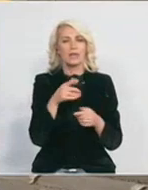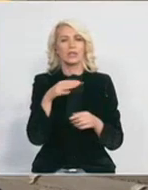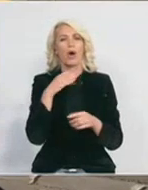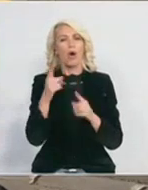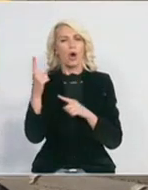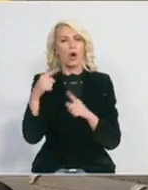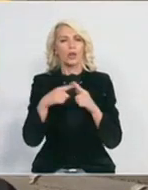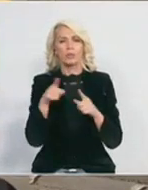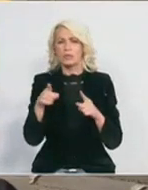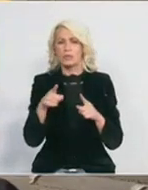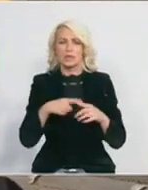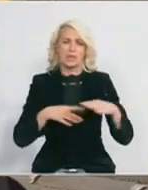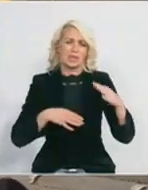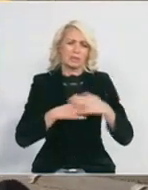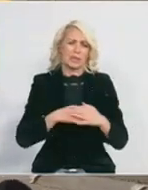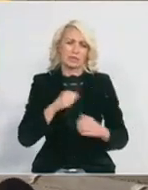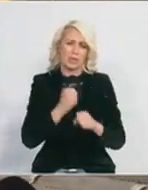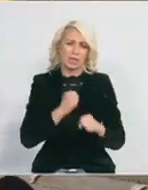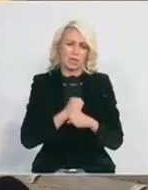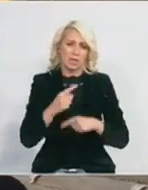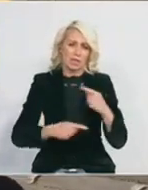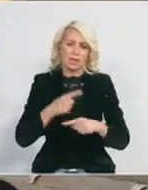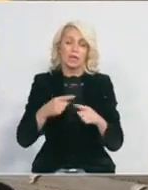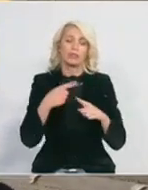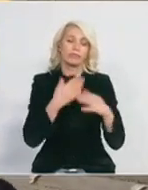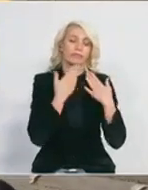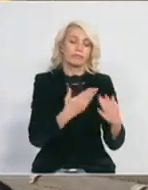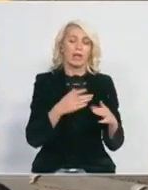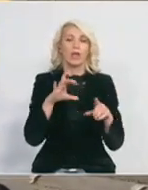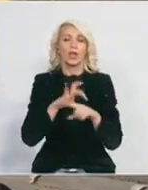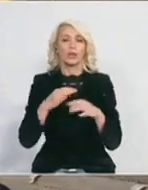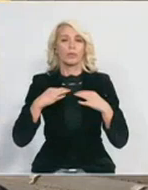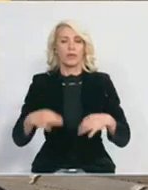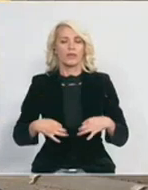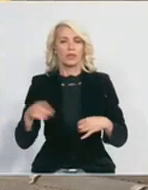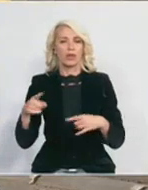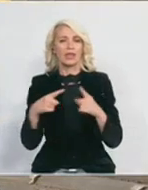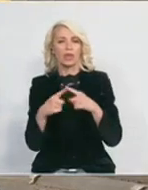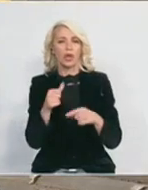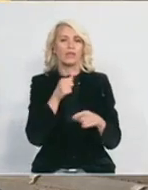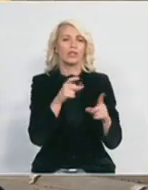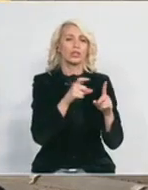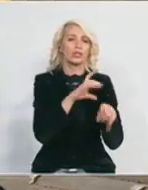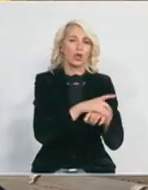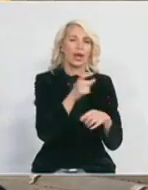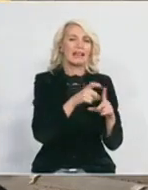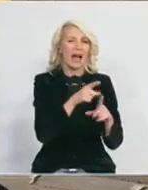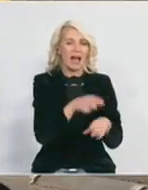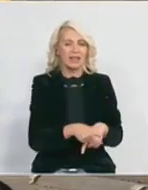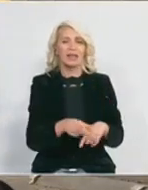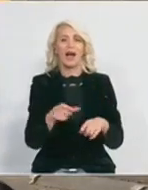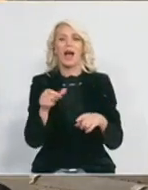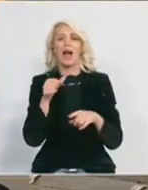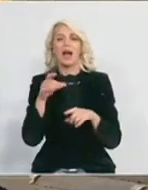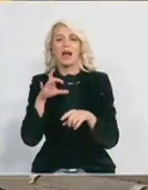Rade svi na maksimumu. I zahvaljujem se profesoru Tijodorovića, doktorke Dariji i profesoru Koraću što se nam pružio ovu epidemiološku podršku da